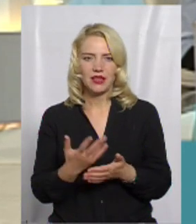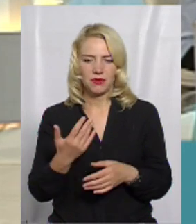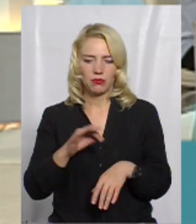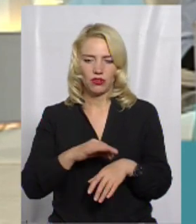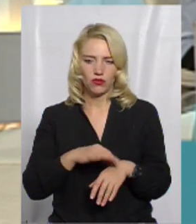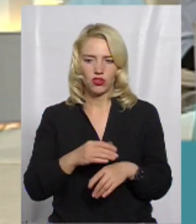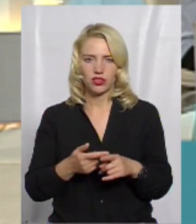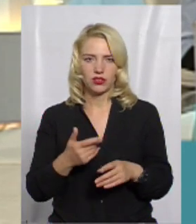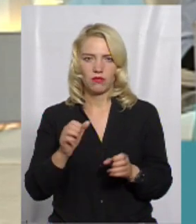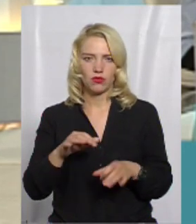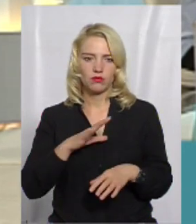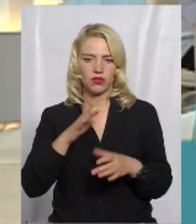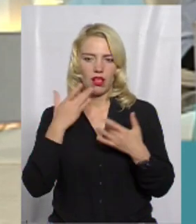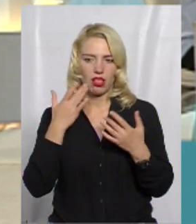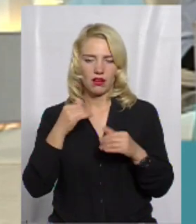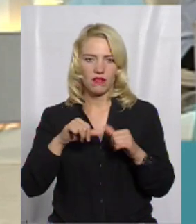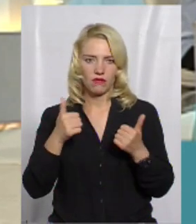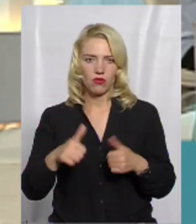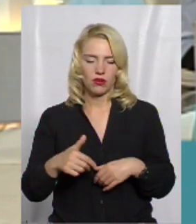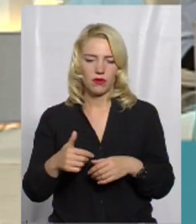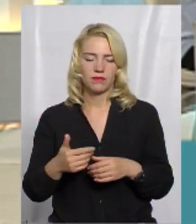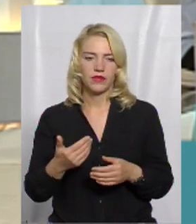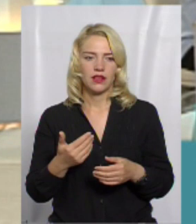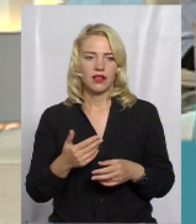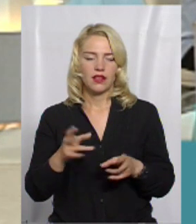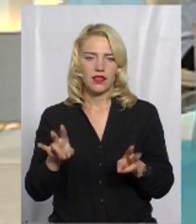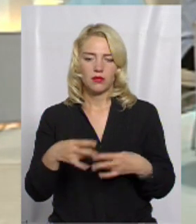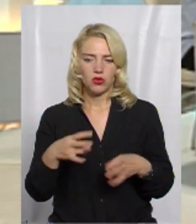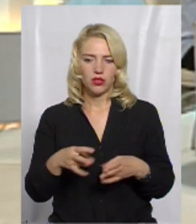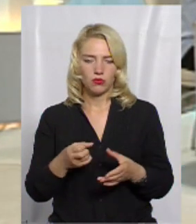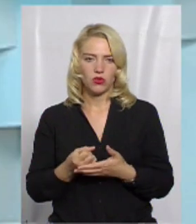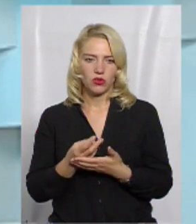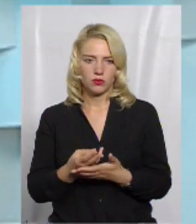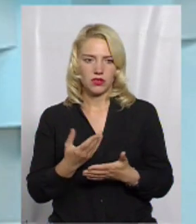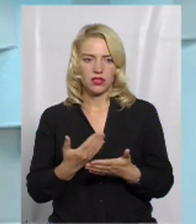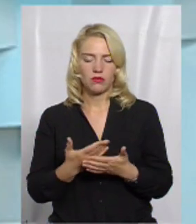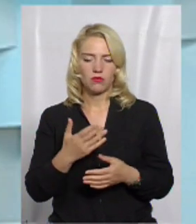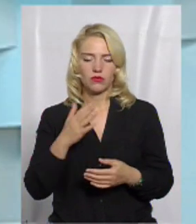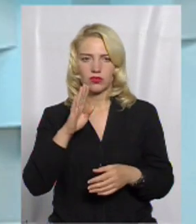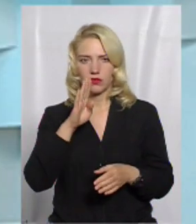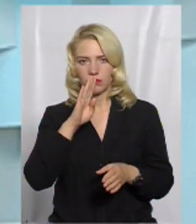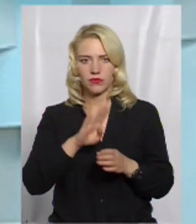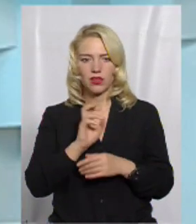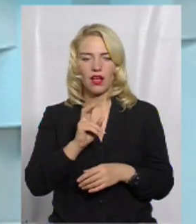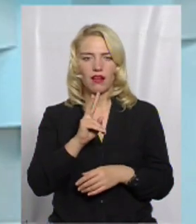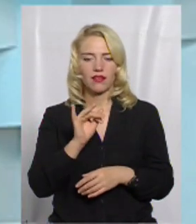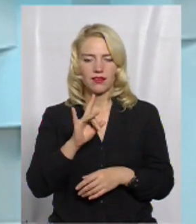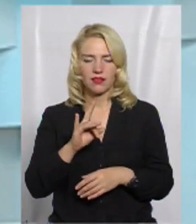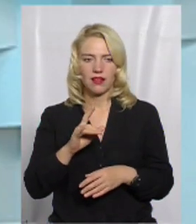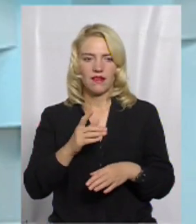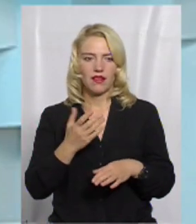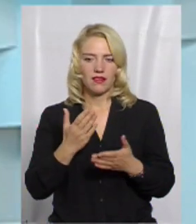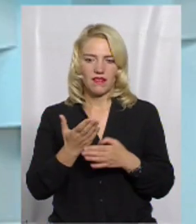хворіють, ми говоримо, можливо, легка форма госпіталізації, не потребує госпіталізації, навіть кіри, які ми маємо на сьогоднішній день,